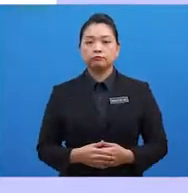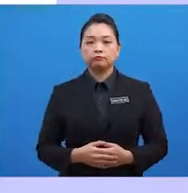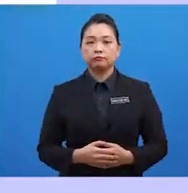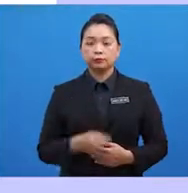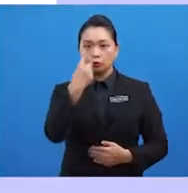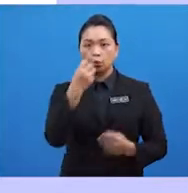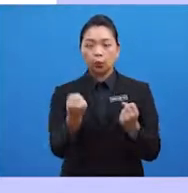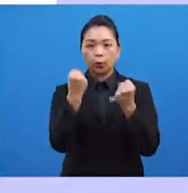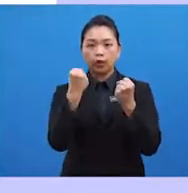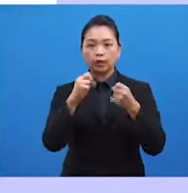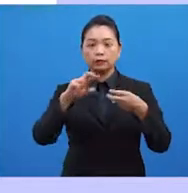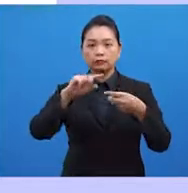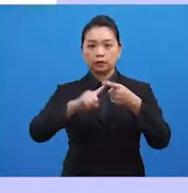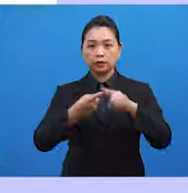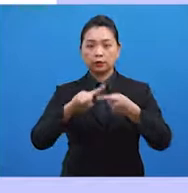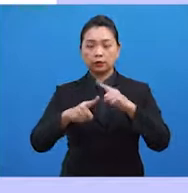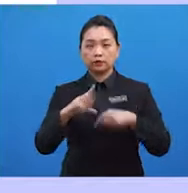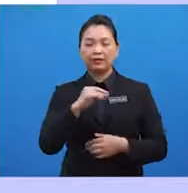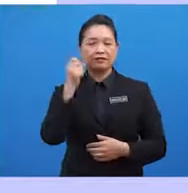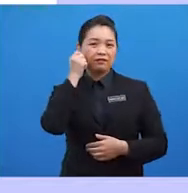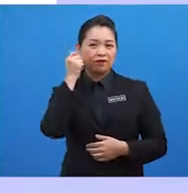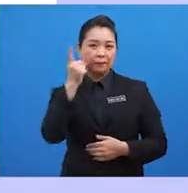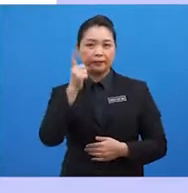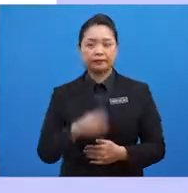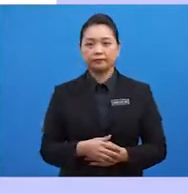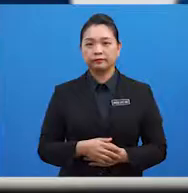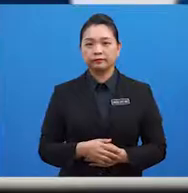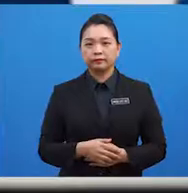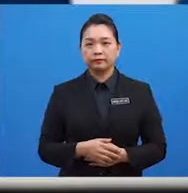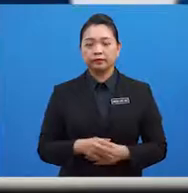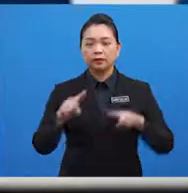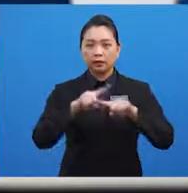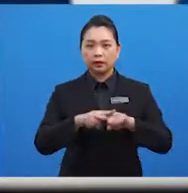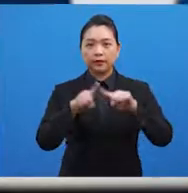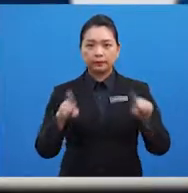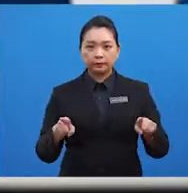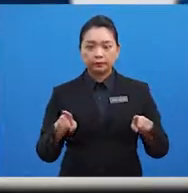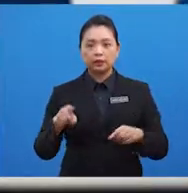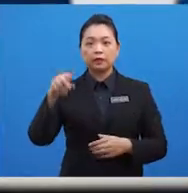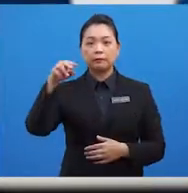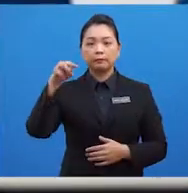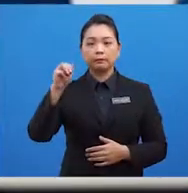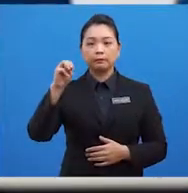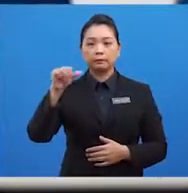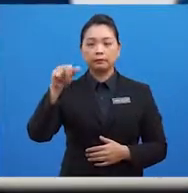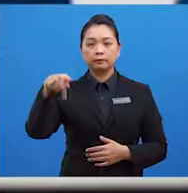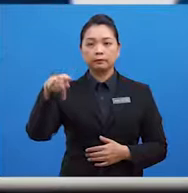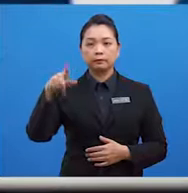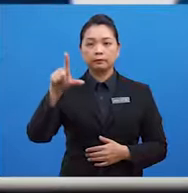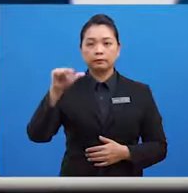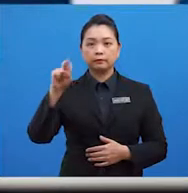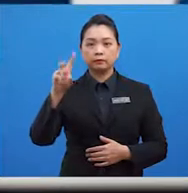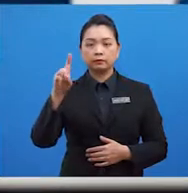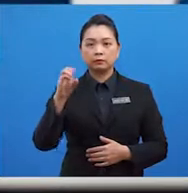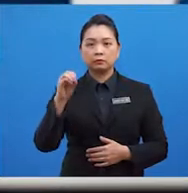dan hubungan persefahaman. Namun, Mafi Lindu bertemu kegagalan